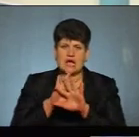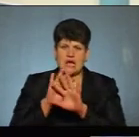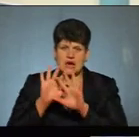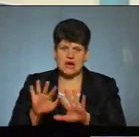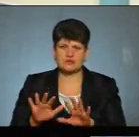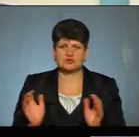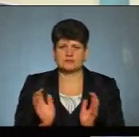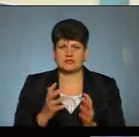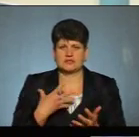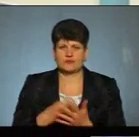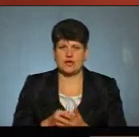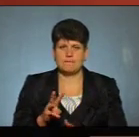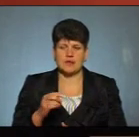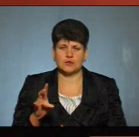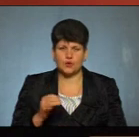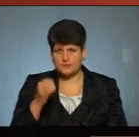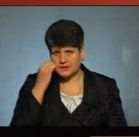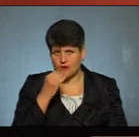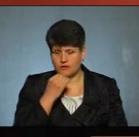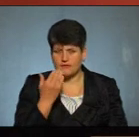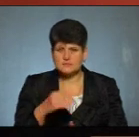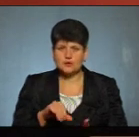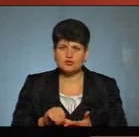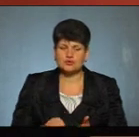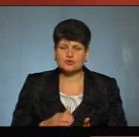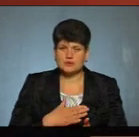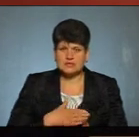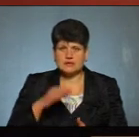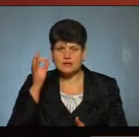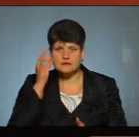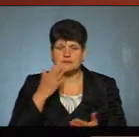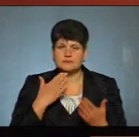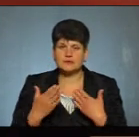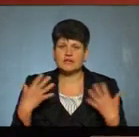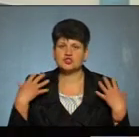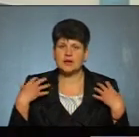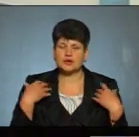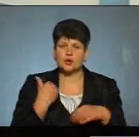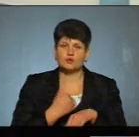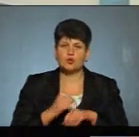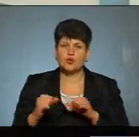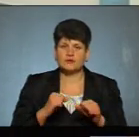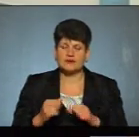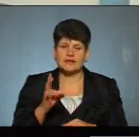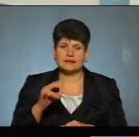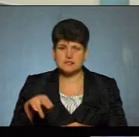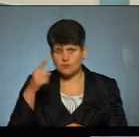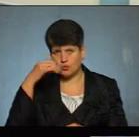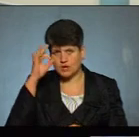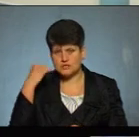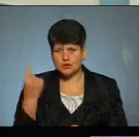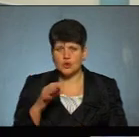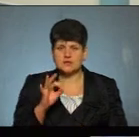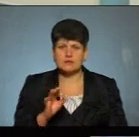оберегти своє майно. А я дякую вам за участь у нашому ефірі. І нагадаю, що ми спілкувалися з начальником головного управління Нацполіції в області Олександром